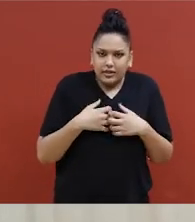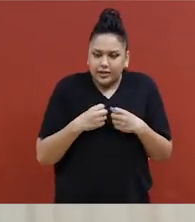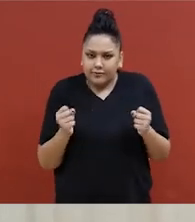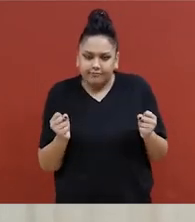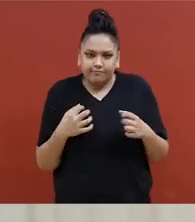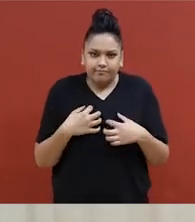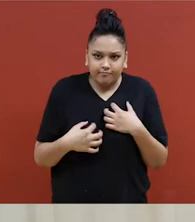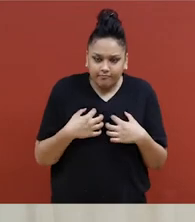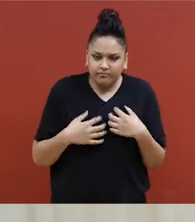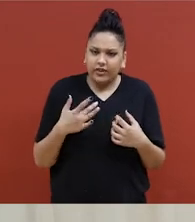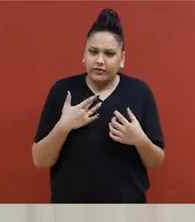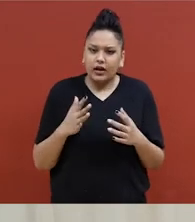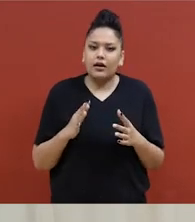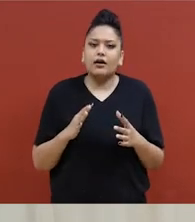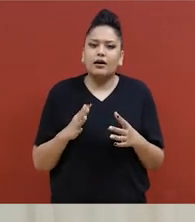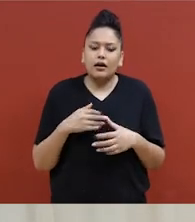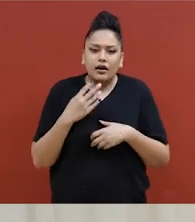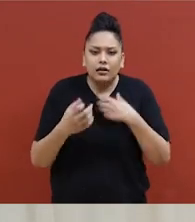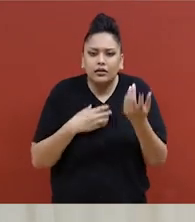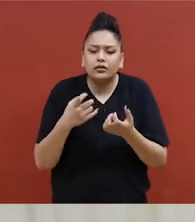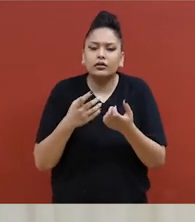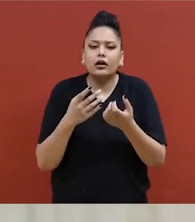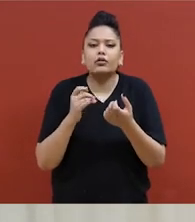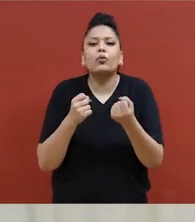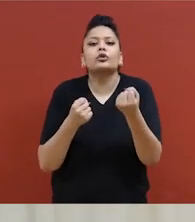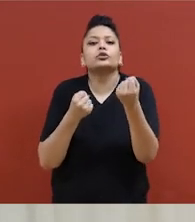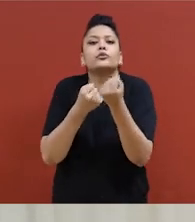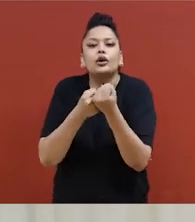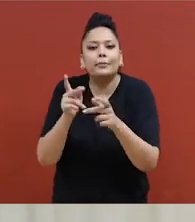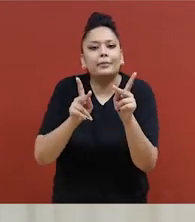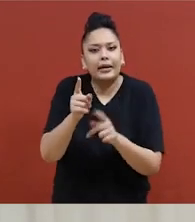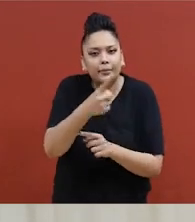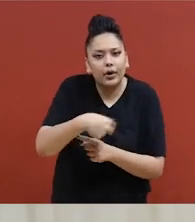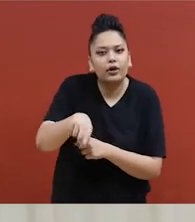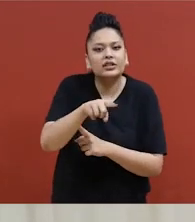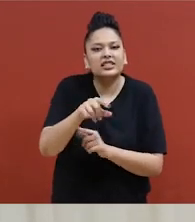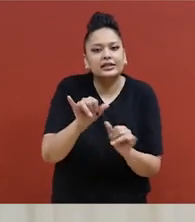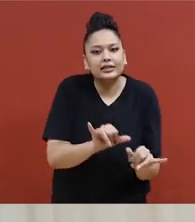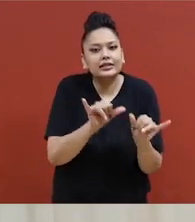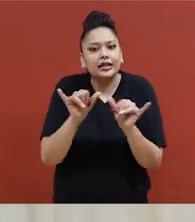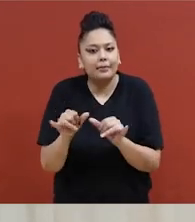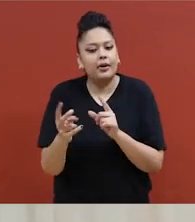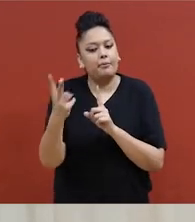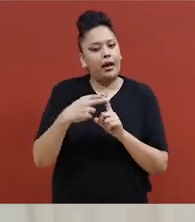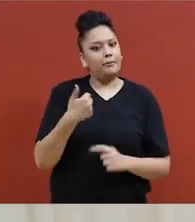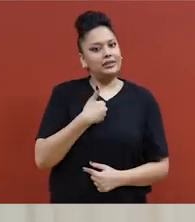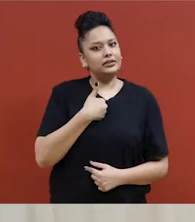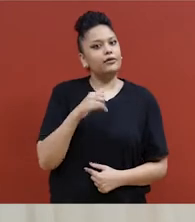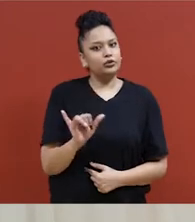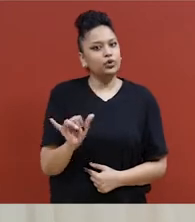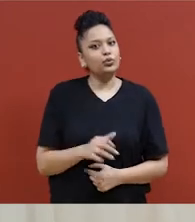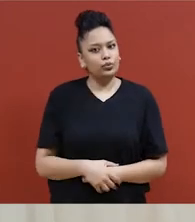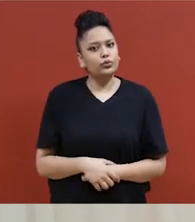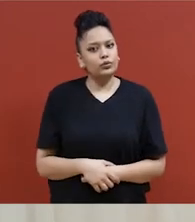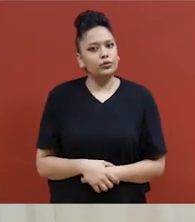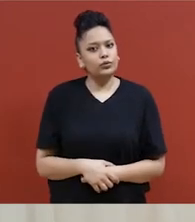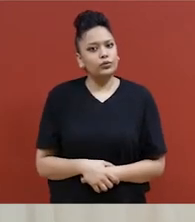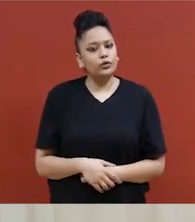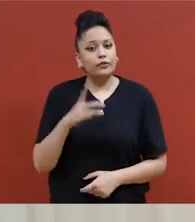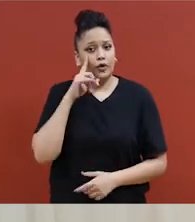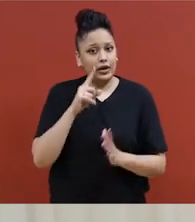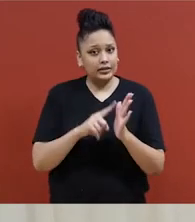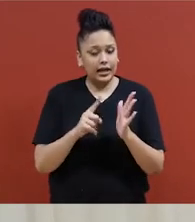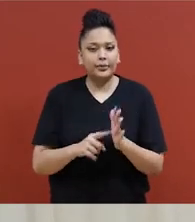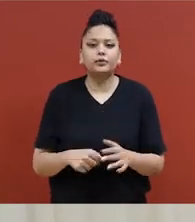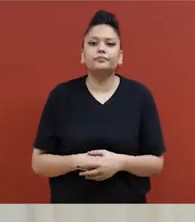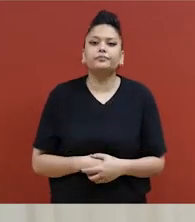Tout comme on trouverait de la compassion pour d'autres personnes dans nos vies, on veut être capable de la transférer à nous-mêmes.